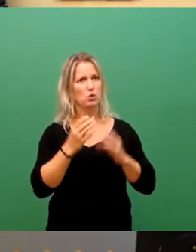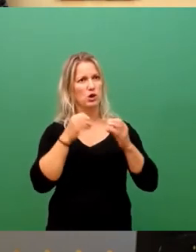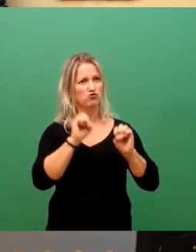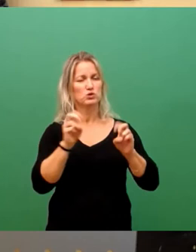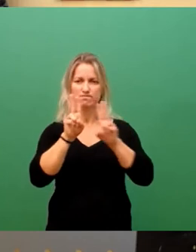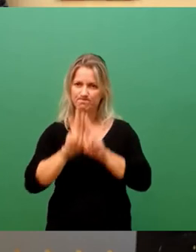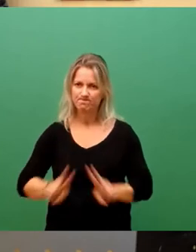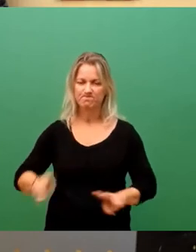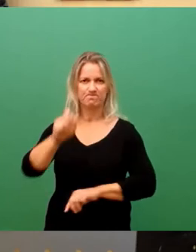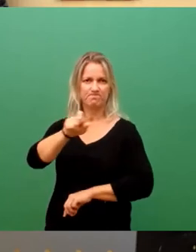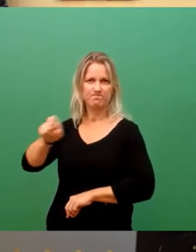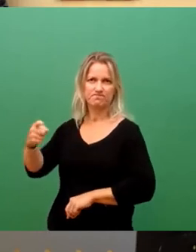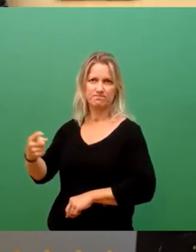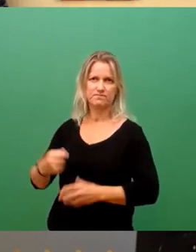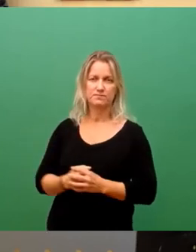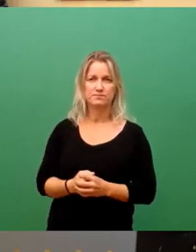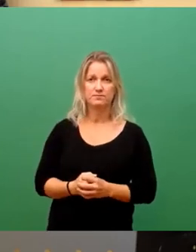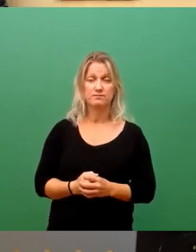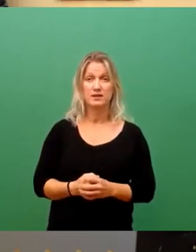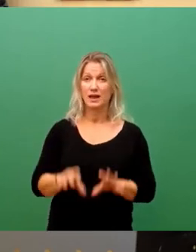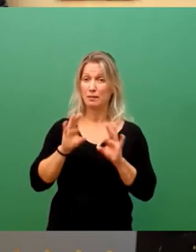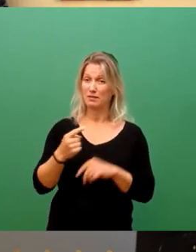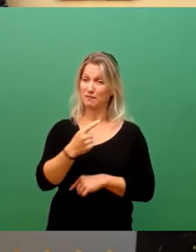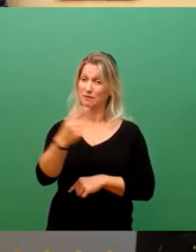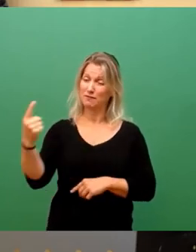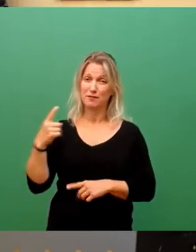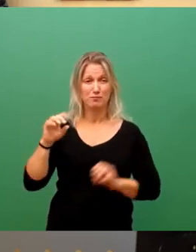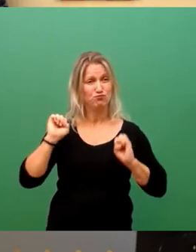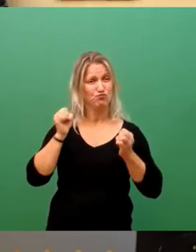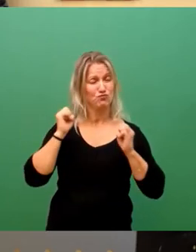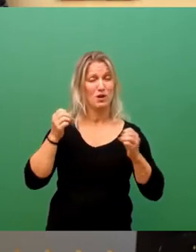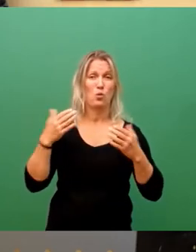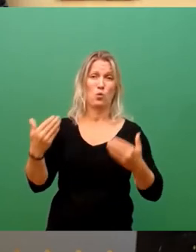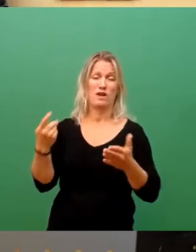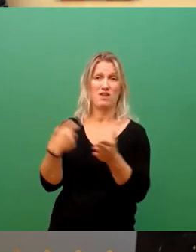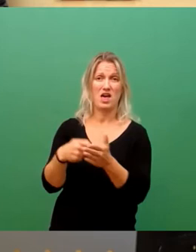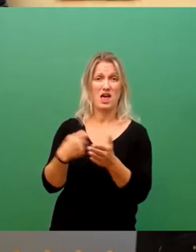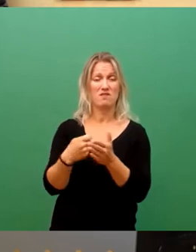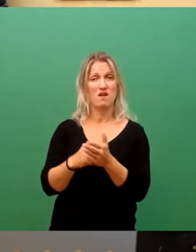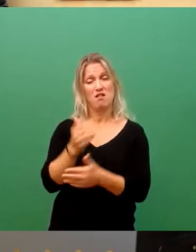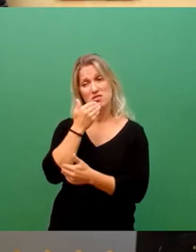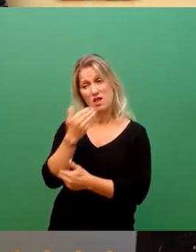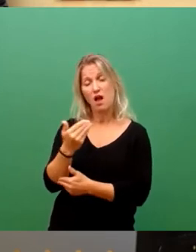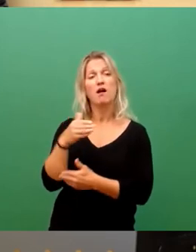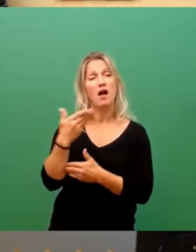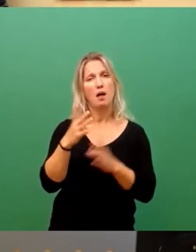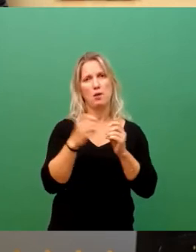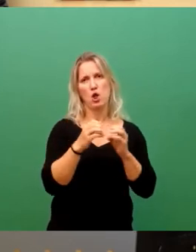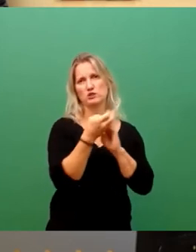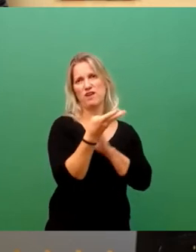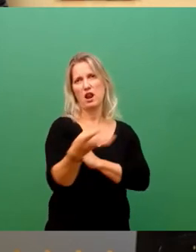Nur durch deren unschätzbar wertvolles Engagement kann die biologische Vielfalt überhaupt gesichert werden.